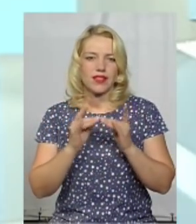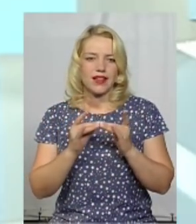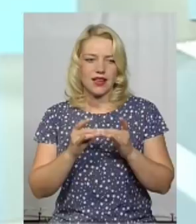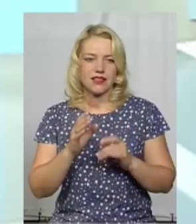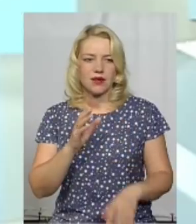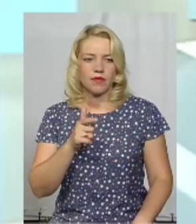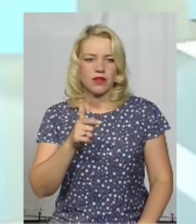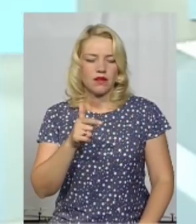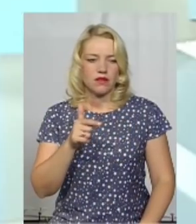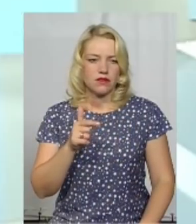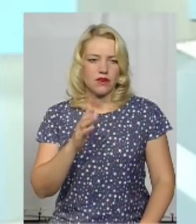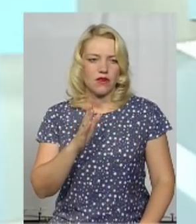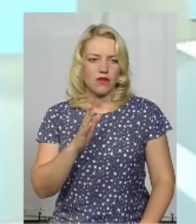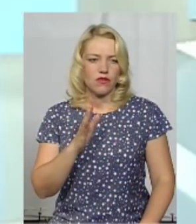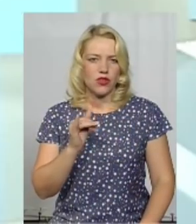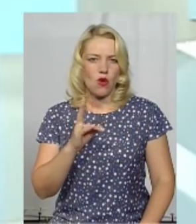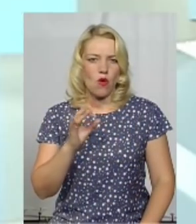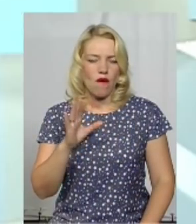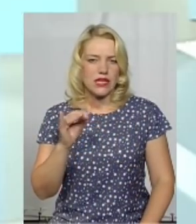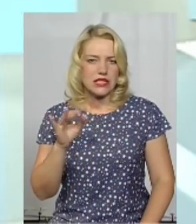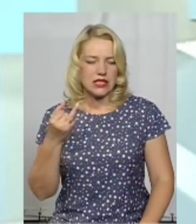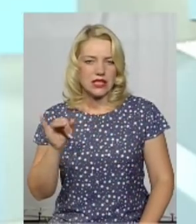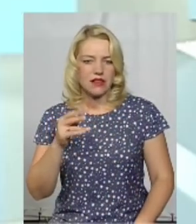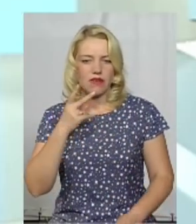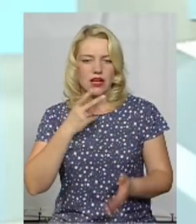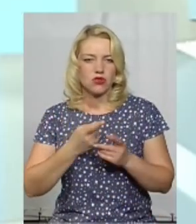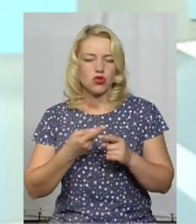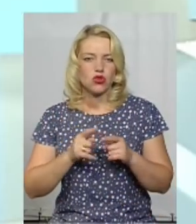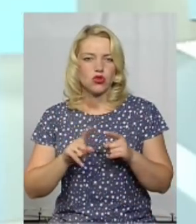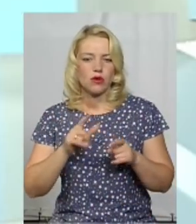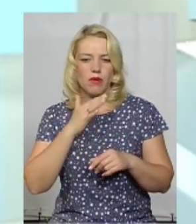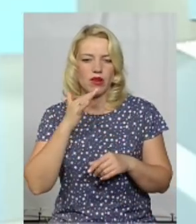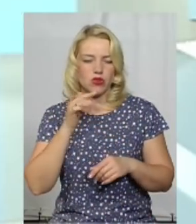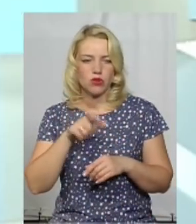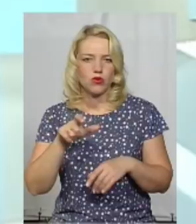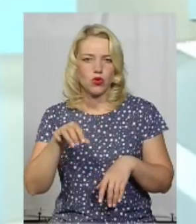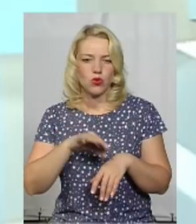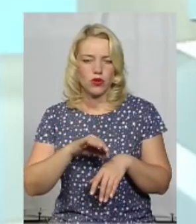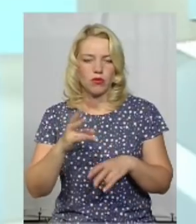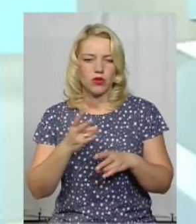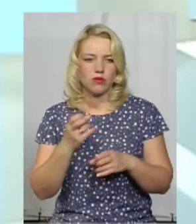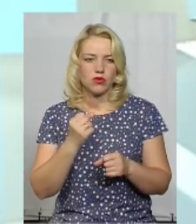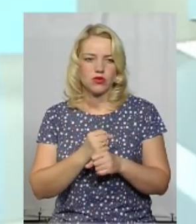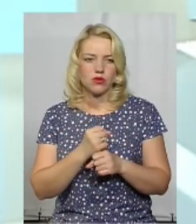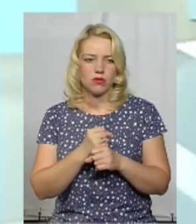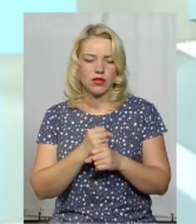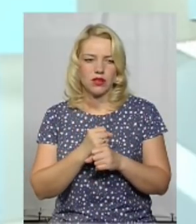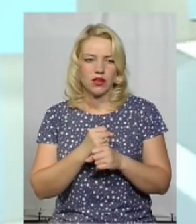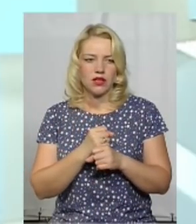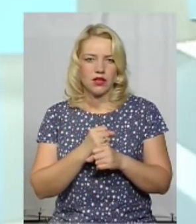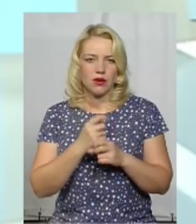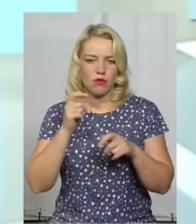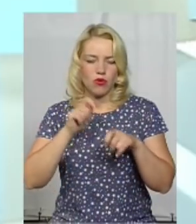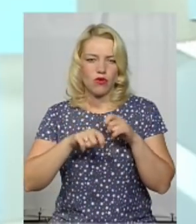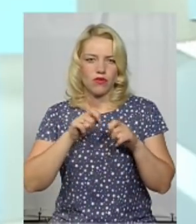в Лунковецькому, вказується на те, що досить багатьом підлеглим потрібно зробити санацію ротової порожнини.